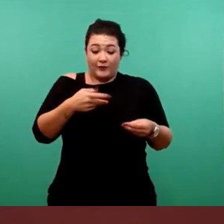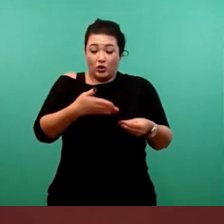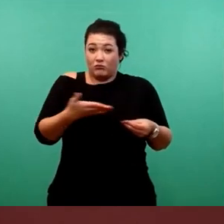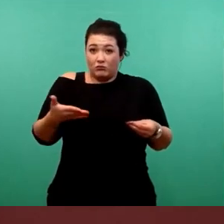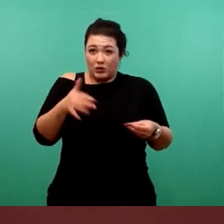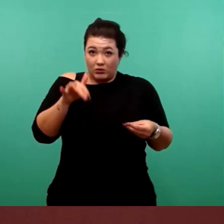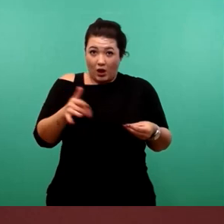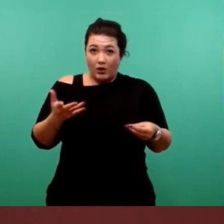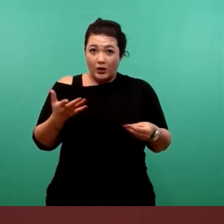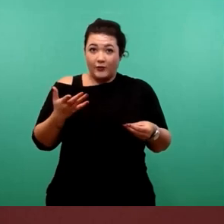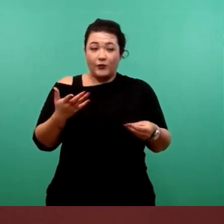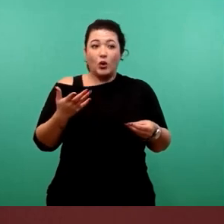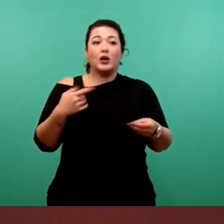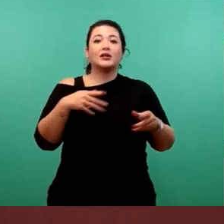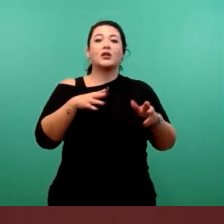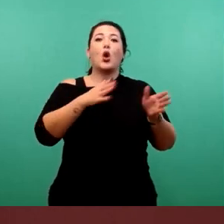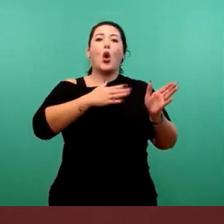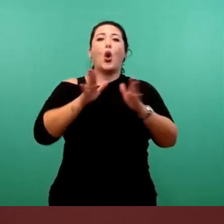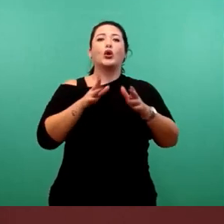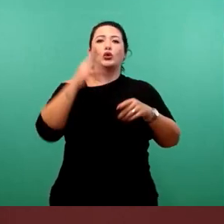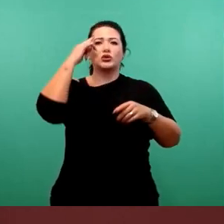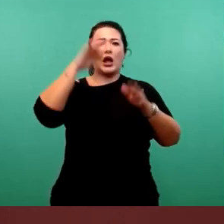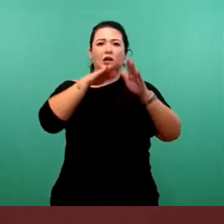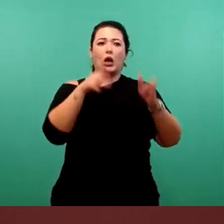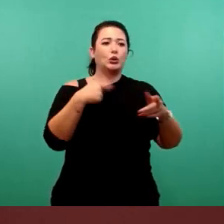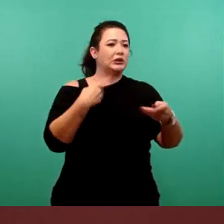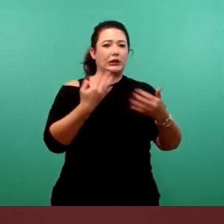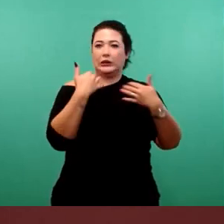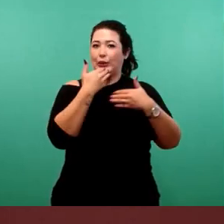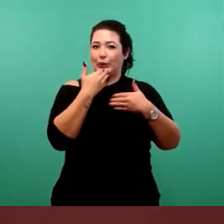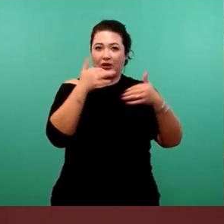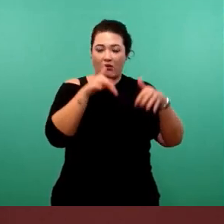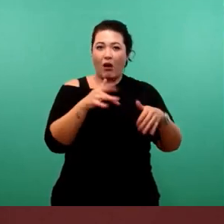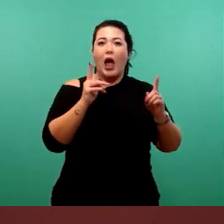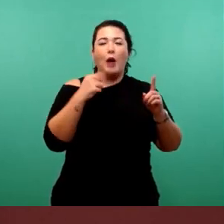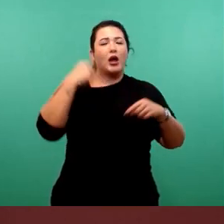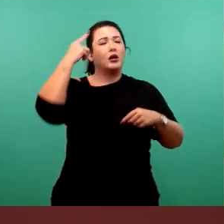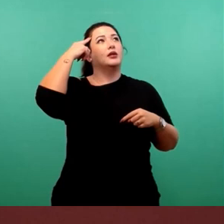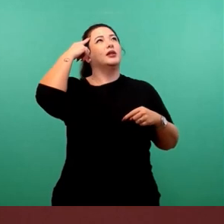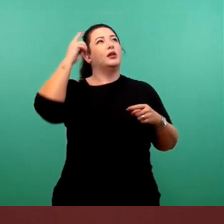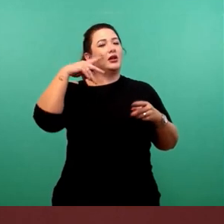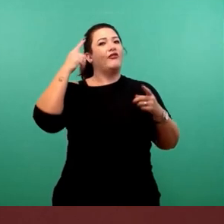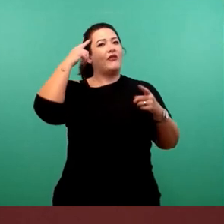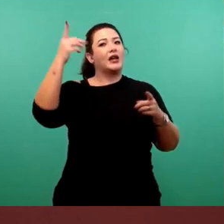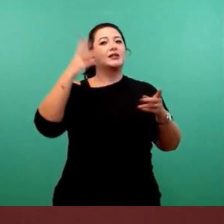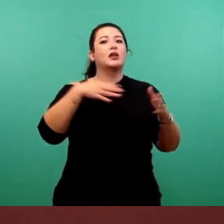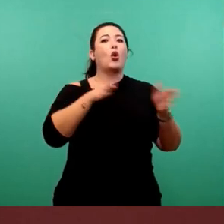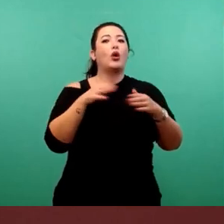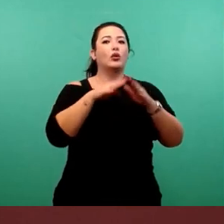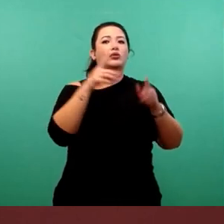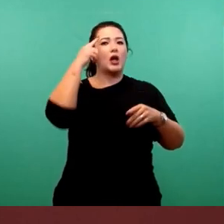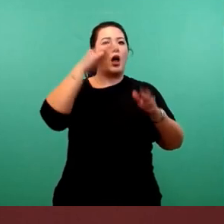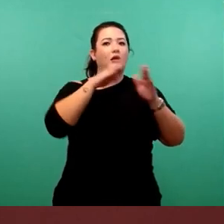Ordnungsrathaus nicht aufgeführt war, aber ich kann sozusagen aus dem Gedächtnis sagen, das Ziel ist, das Ordnungsrathaus sozusagen ab 2025